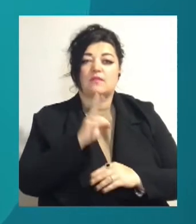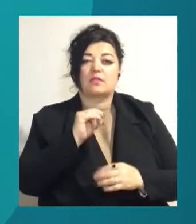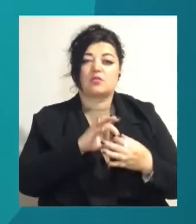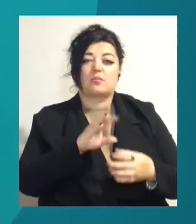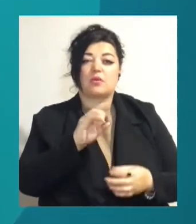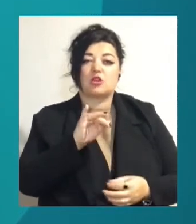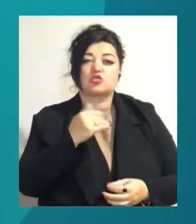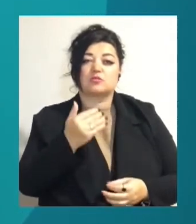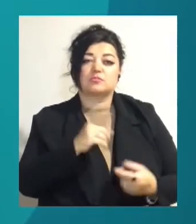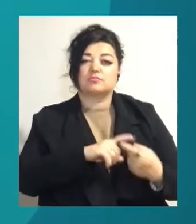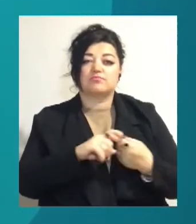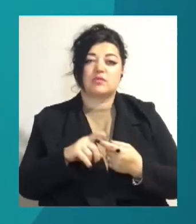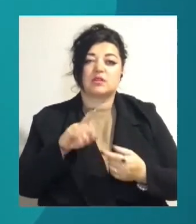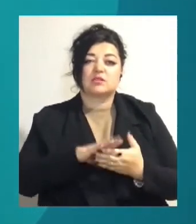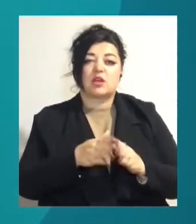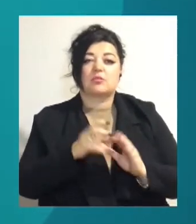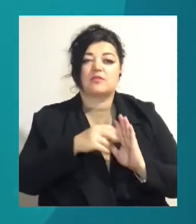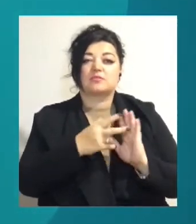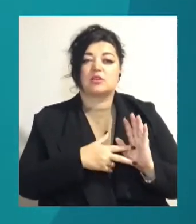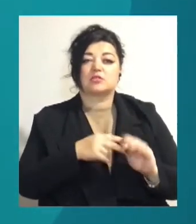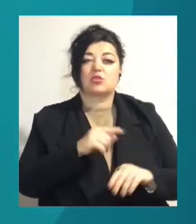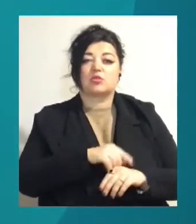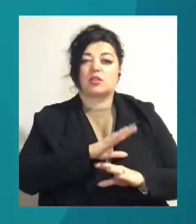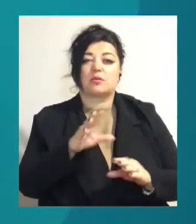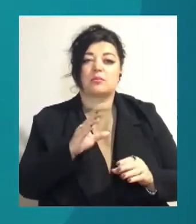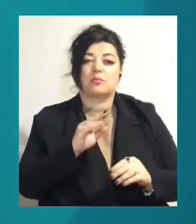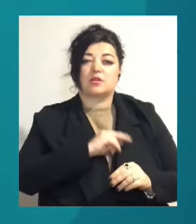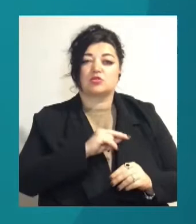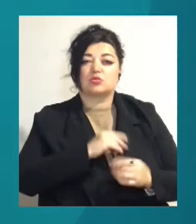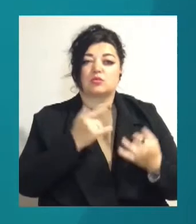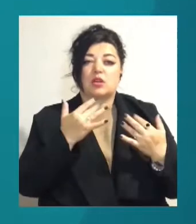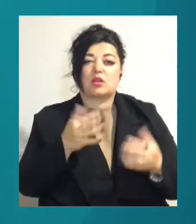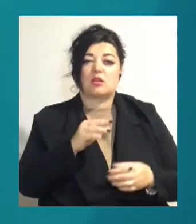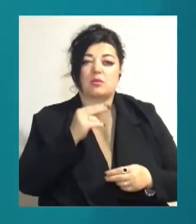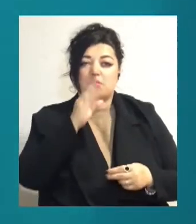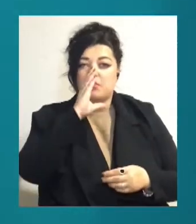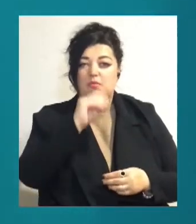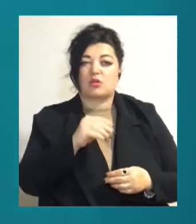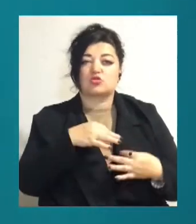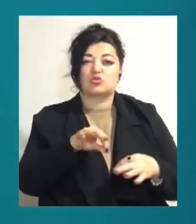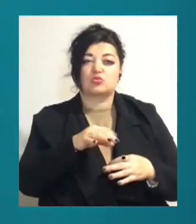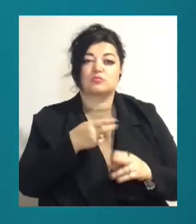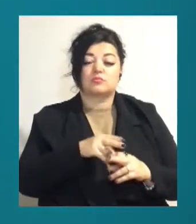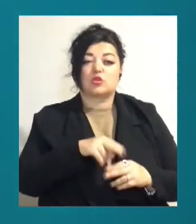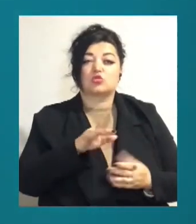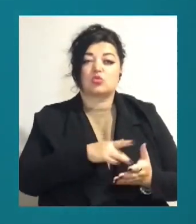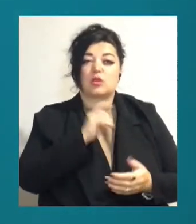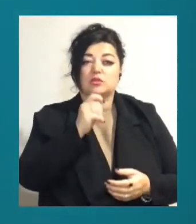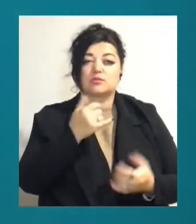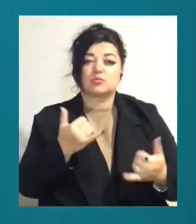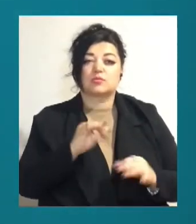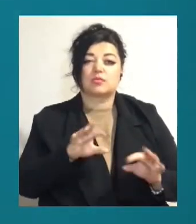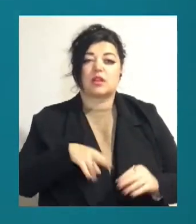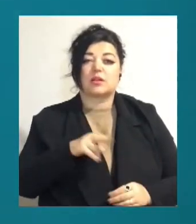станом на 18-ту годину не працюють деякі трамвайні маршрути. Про це ж журналістам Суспільного розповів директор департаменту міського господарства